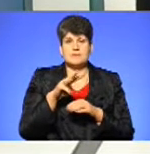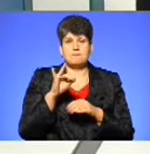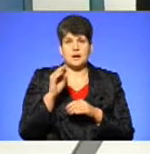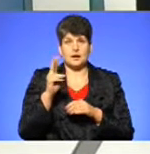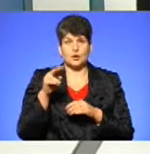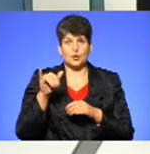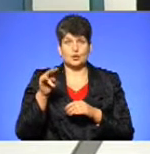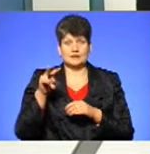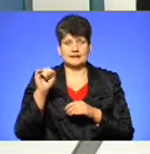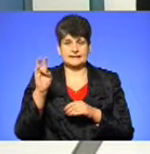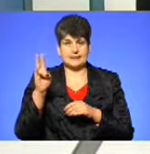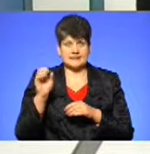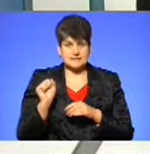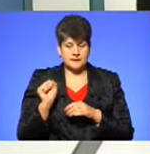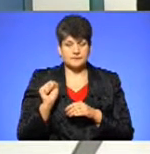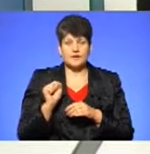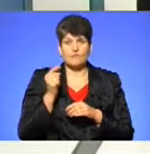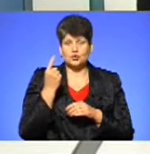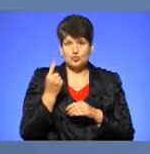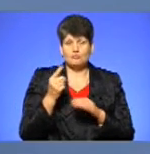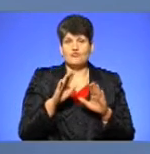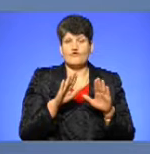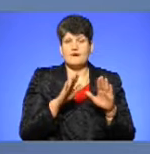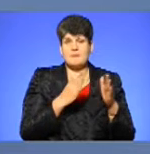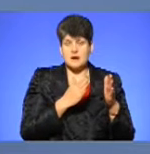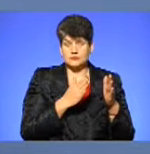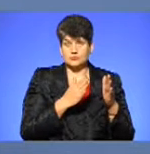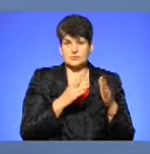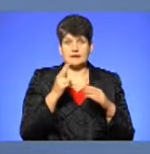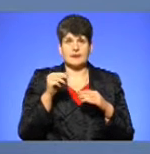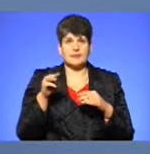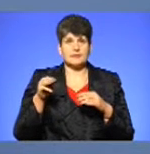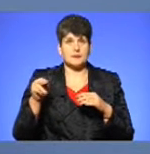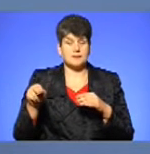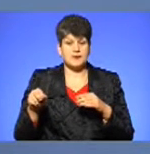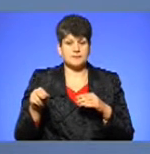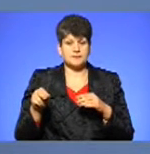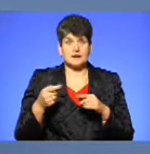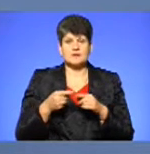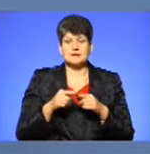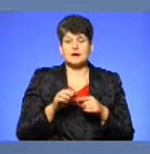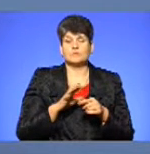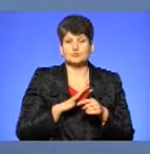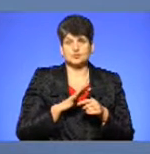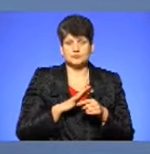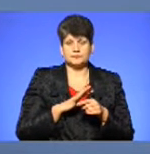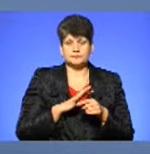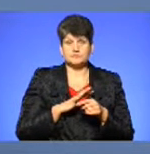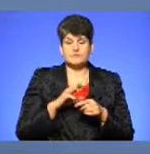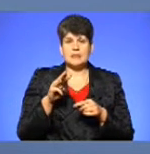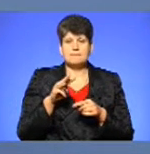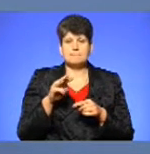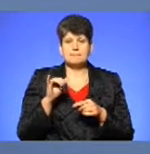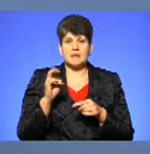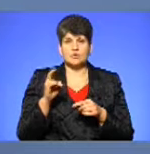також в одному випадку із ДТП, що це було на Миколунецький,